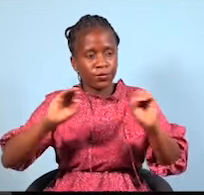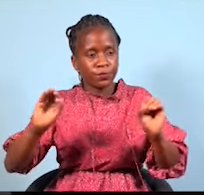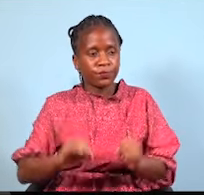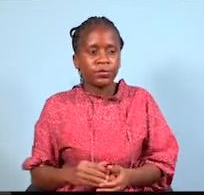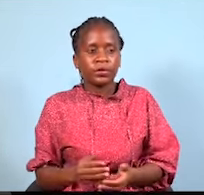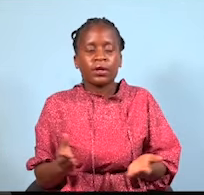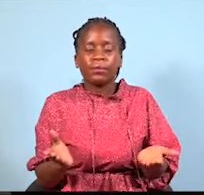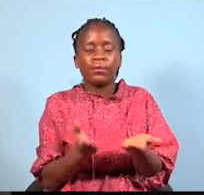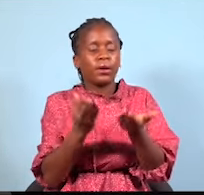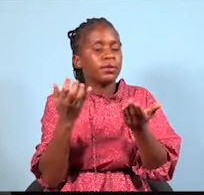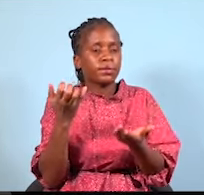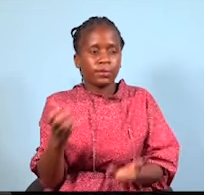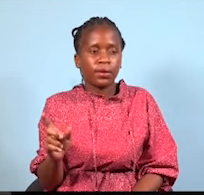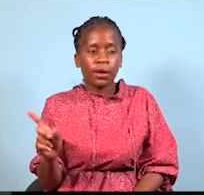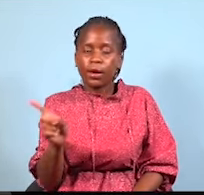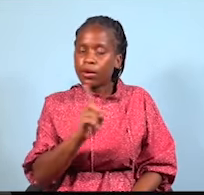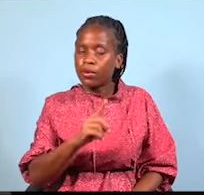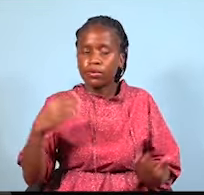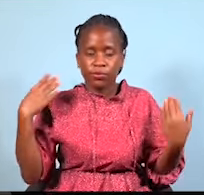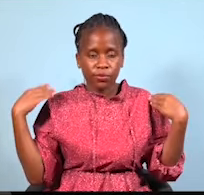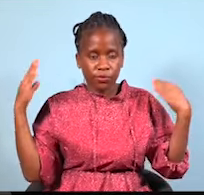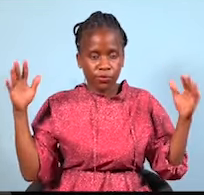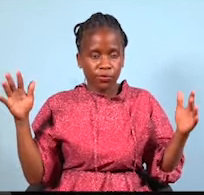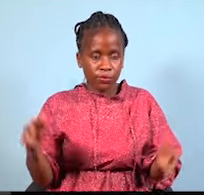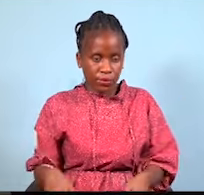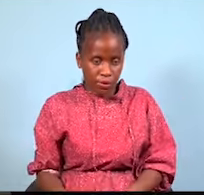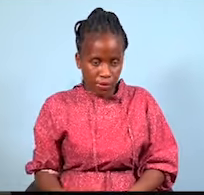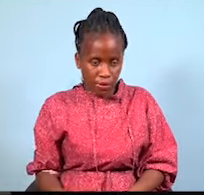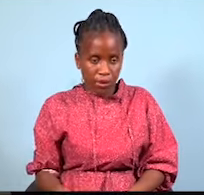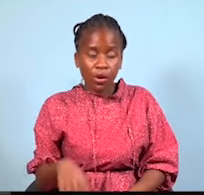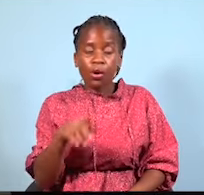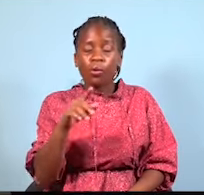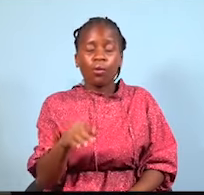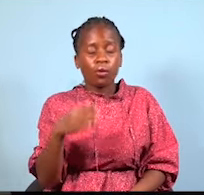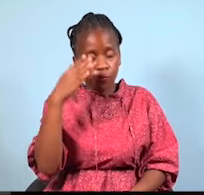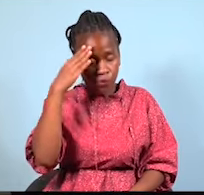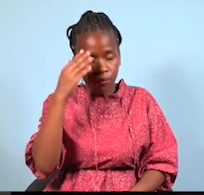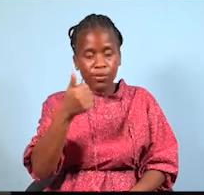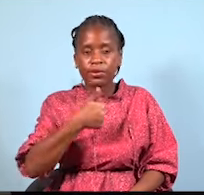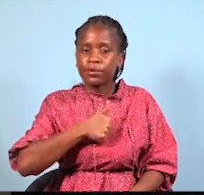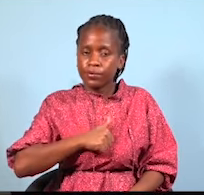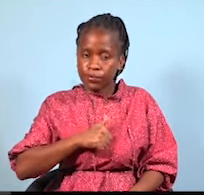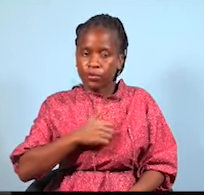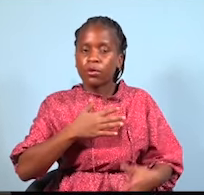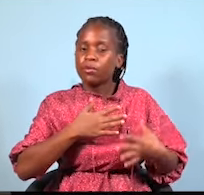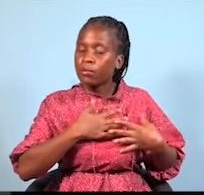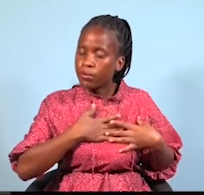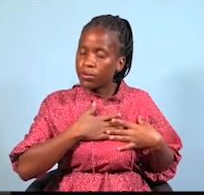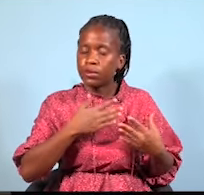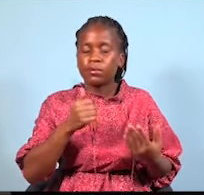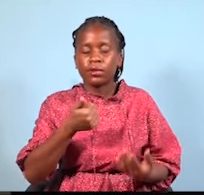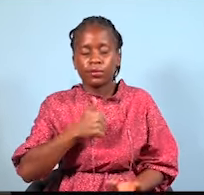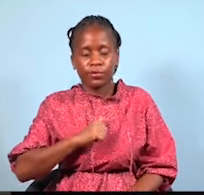mbaya, hawa siyo malaika. Ni watu ambao, wanautashi binafsi. Wanamapenzi binafsi.